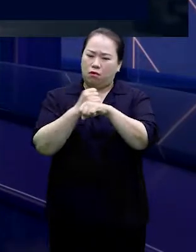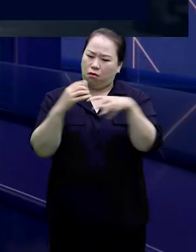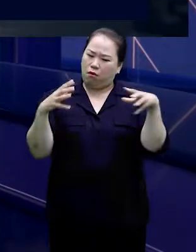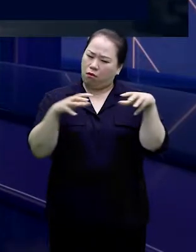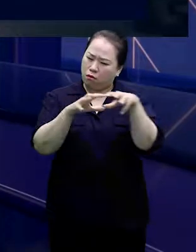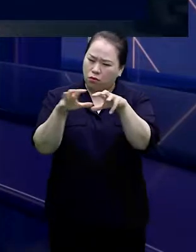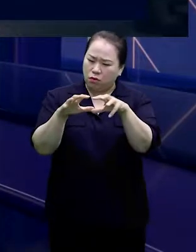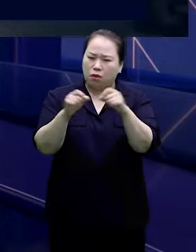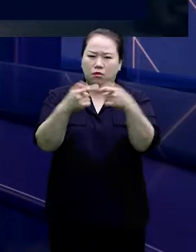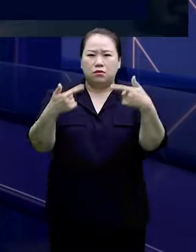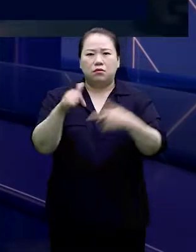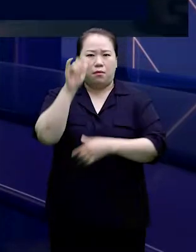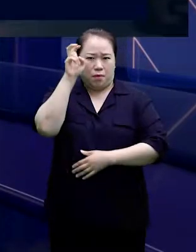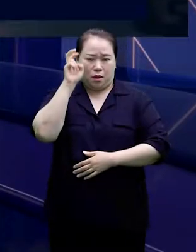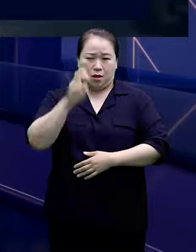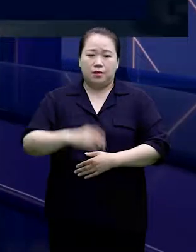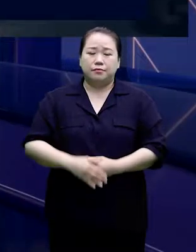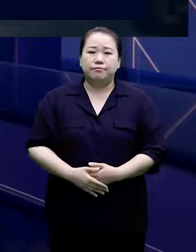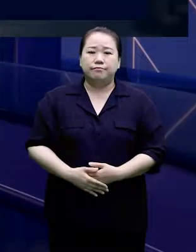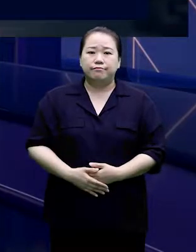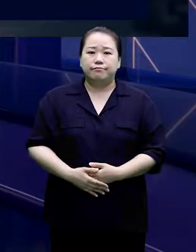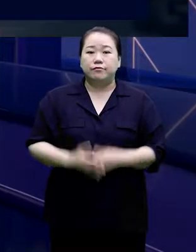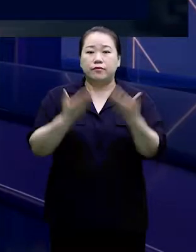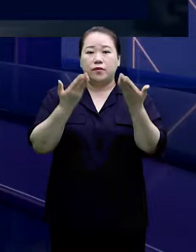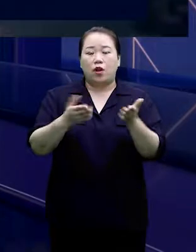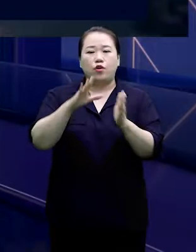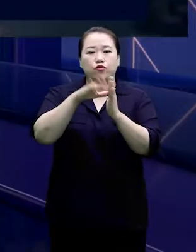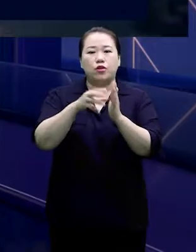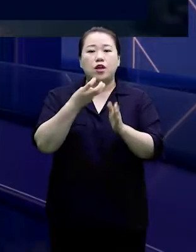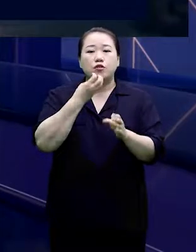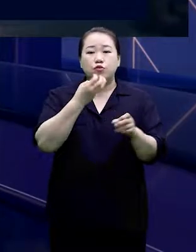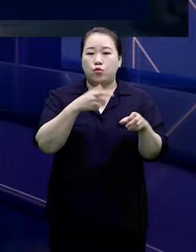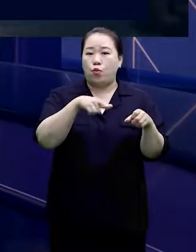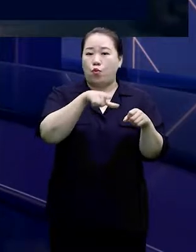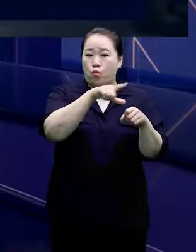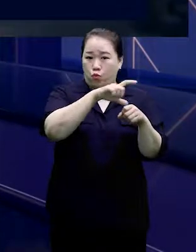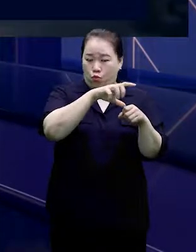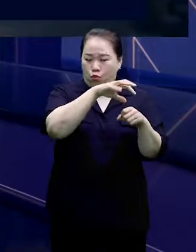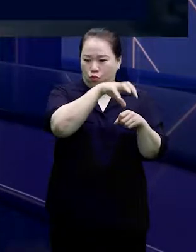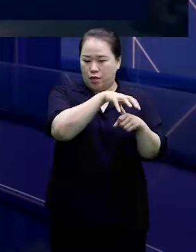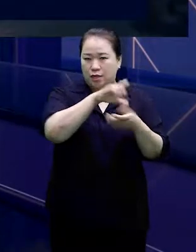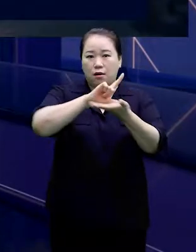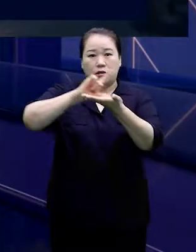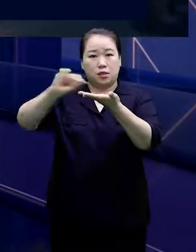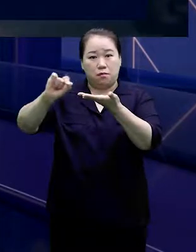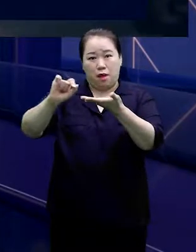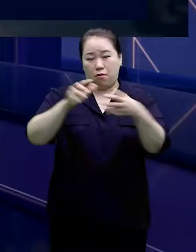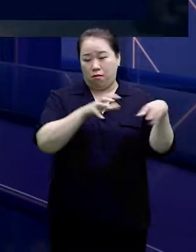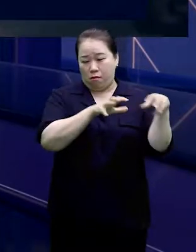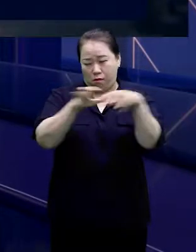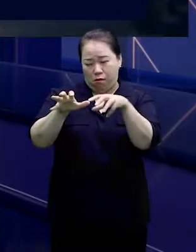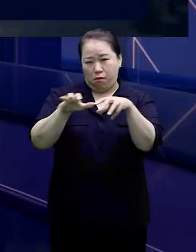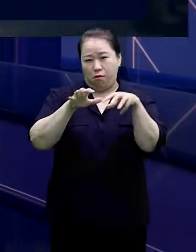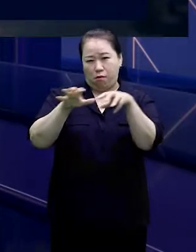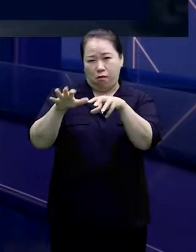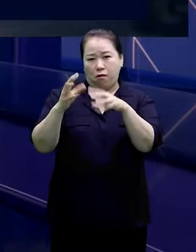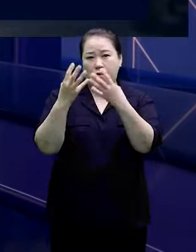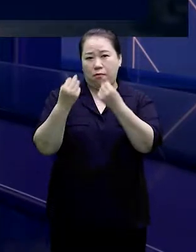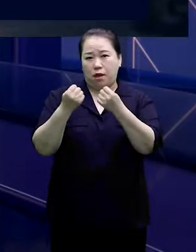기간 수도권에서 비수도권으로의 이동이 많아지는 점을 고려해 볼 때 이후 비수도권까지